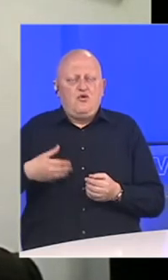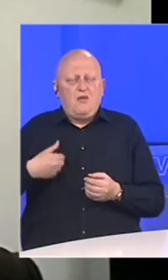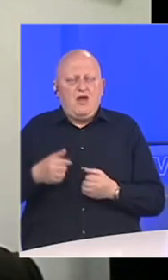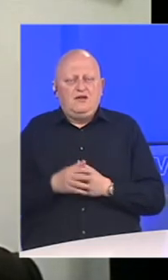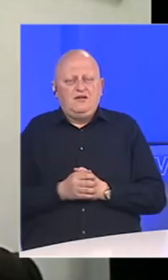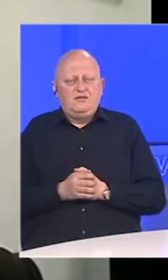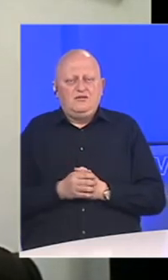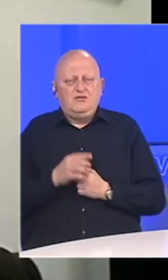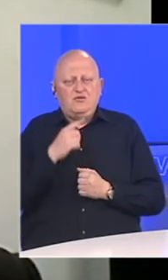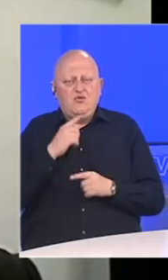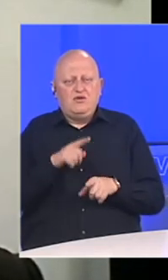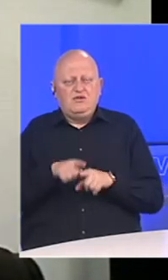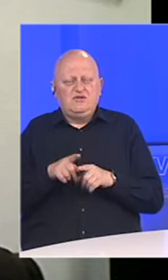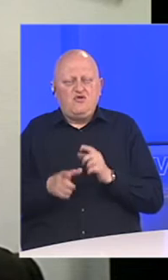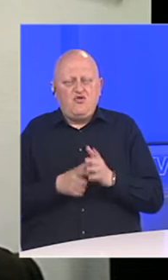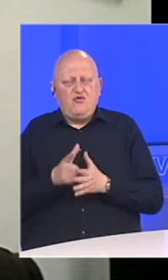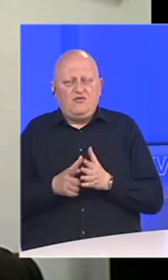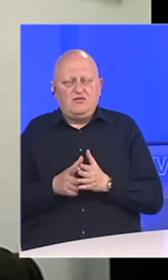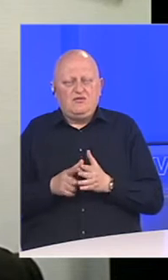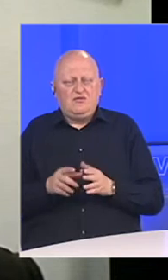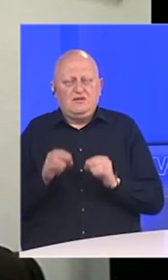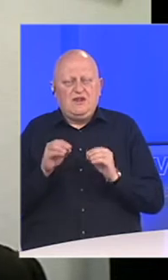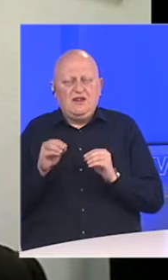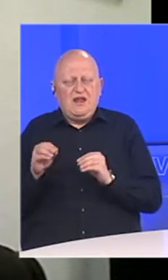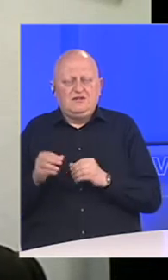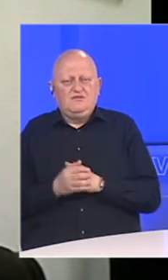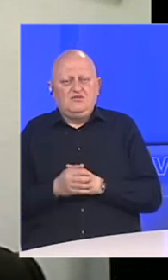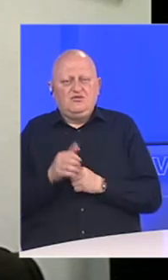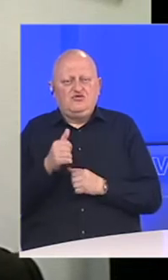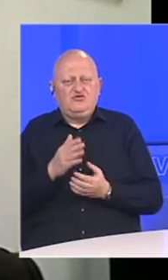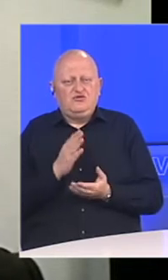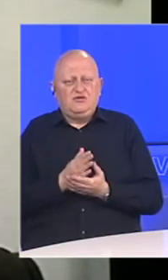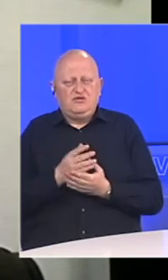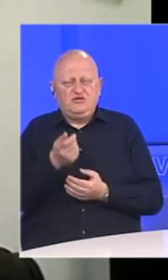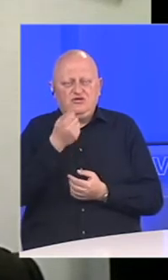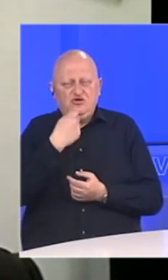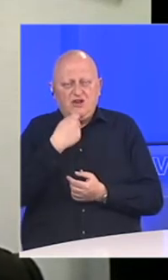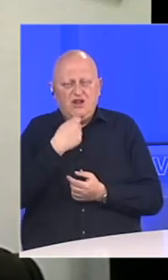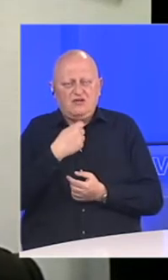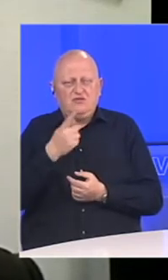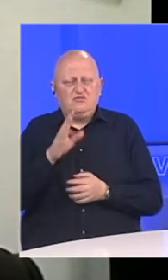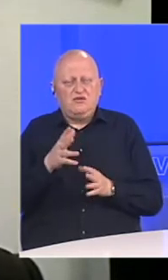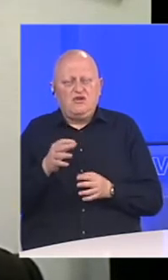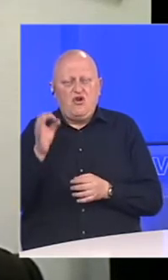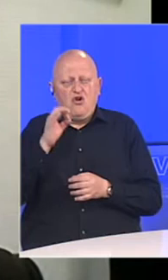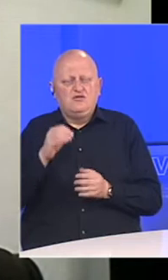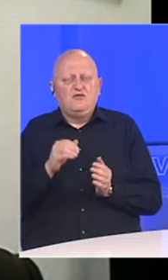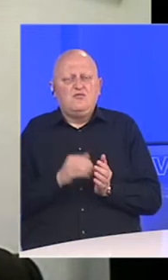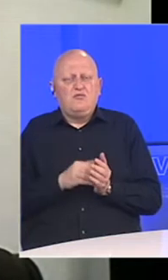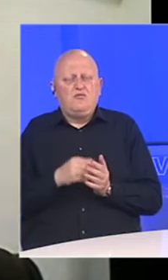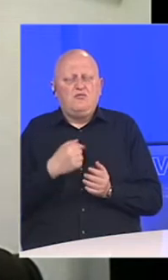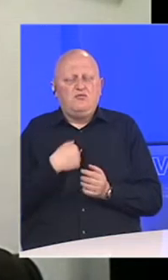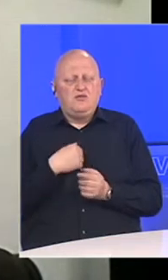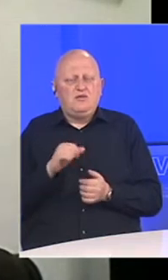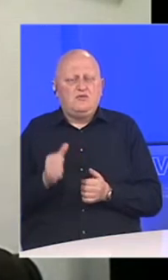su u isto vrijeme na nastavi. Što se tiče hrane i ovih nekih osnovnih potrebština, mi